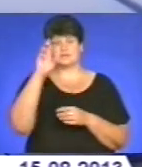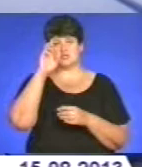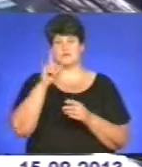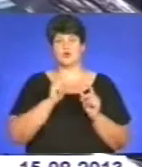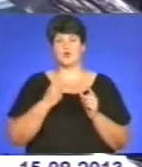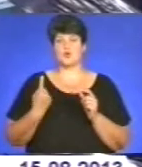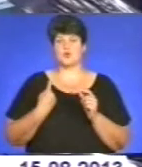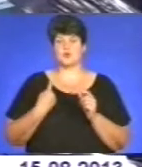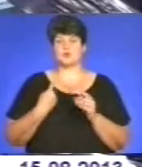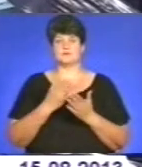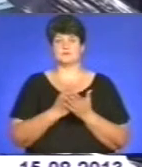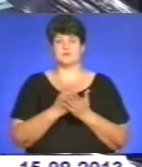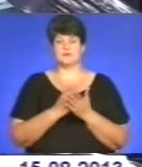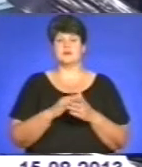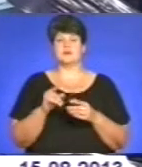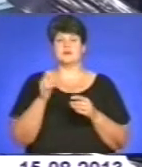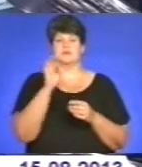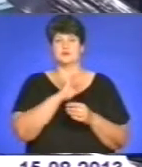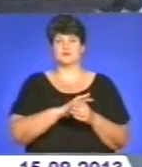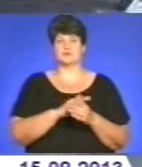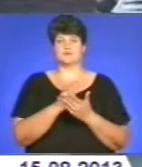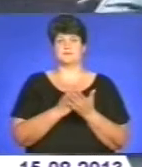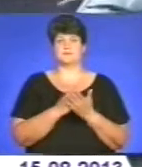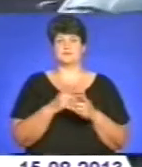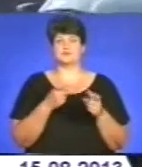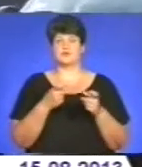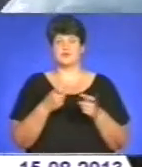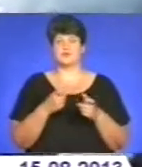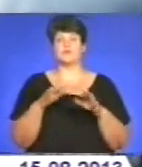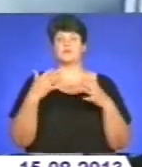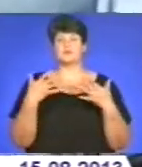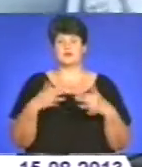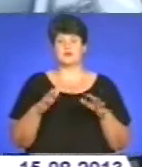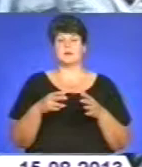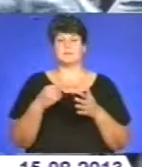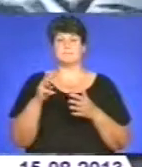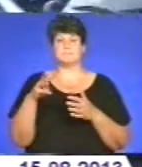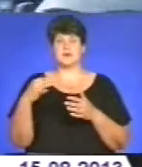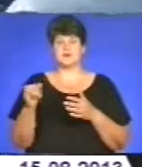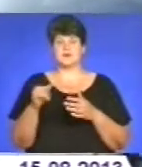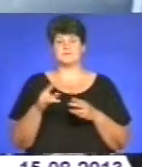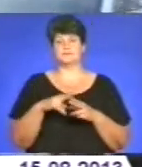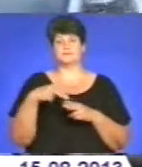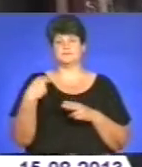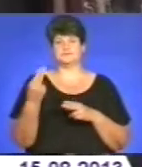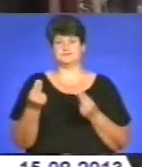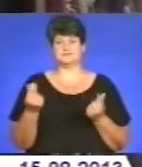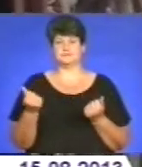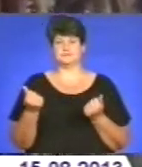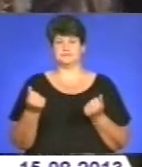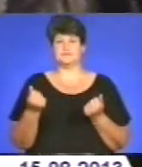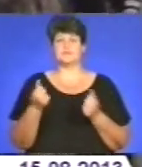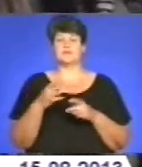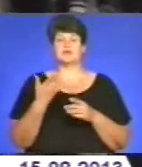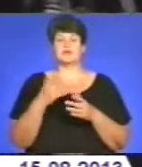право застосовувати вогнепальну зброю для затримання крадіїв, а у разі втрати клієнту майна відшкодовують завдані збитки. На останок